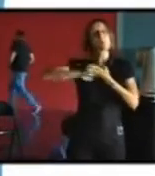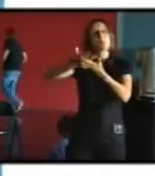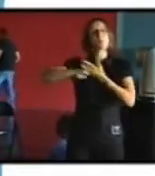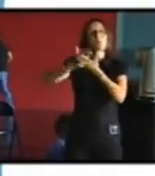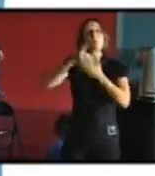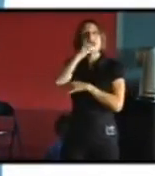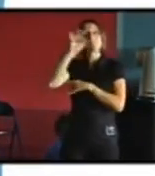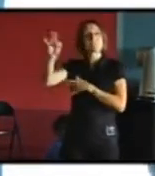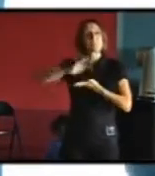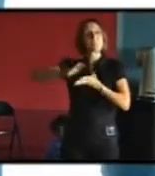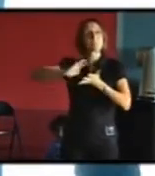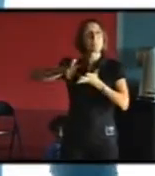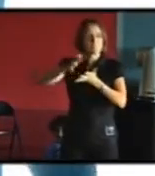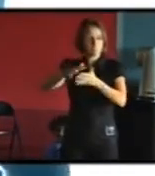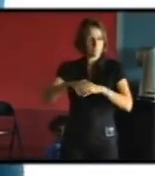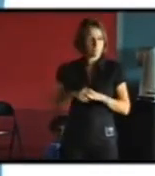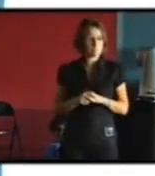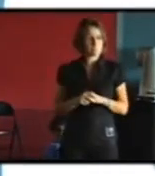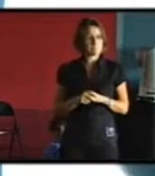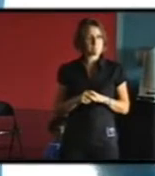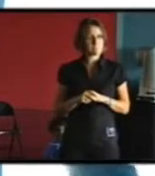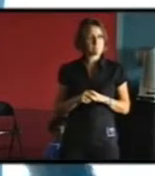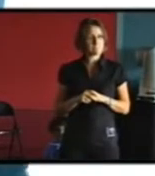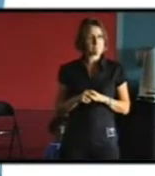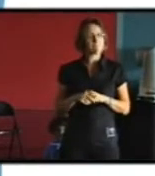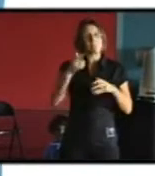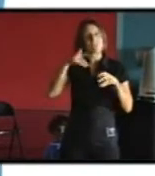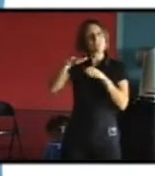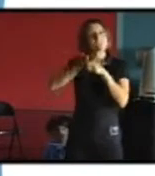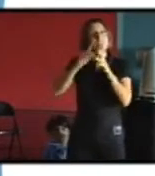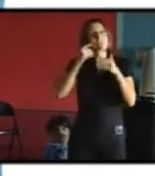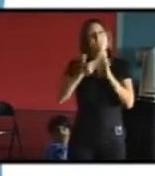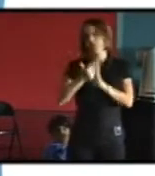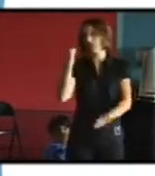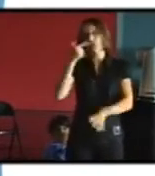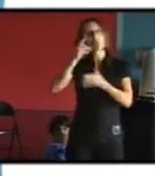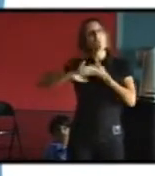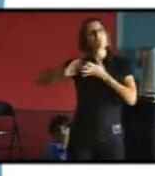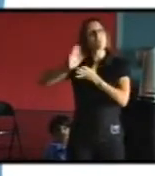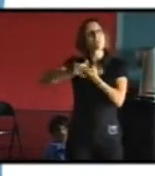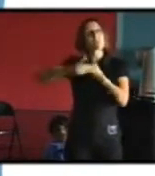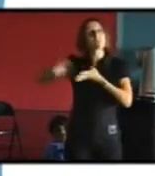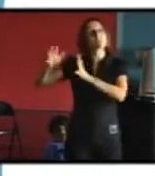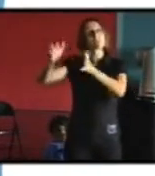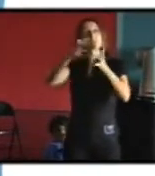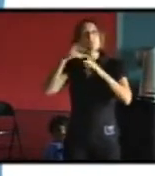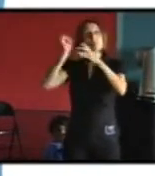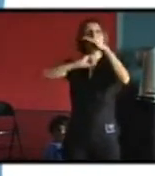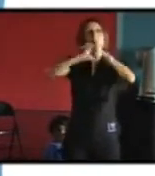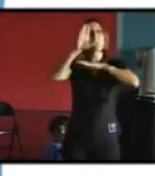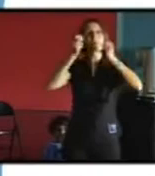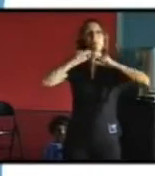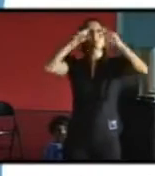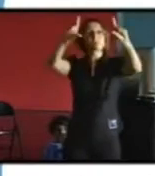langage des signes plutôt de ce côté-ci là derrière moi mais qui est repris en incrustation sur les